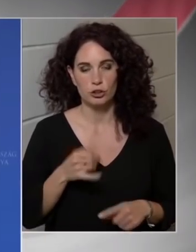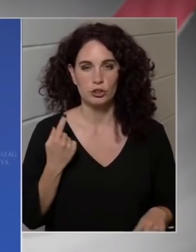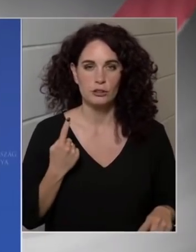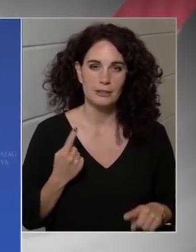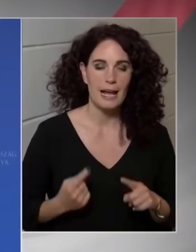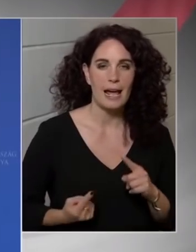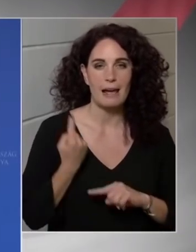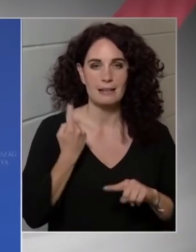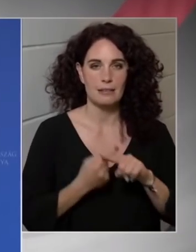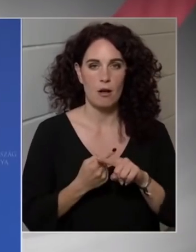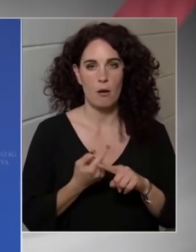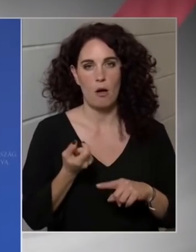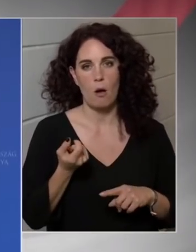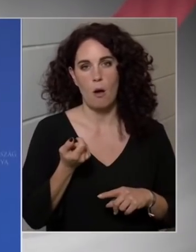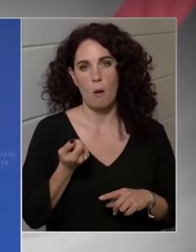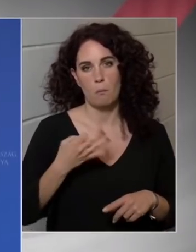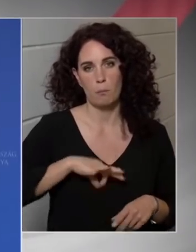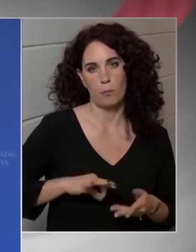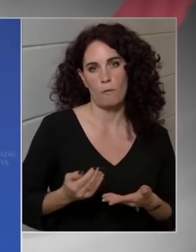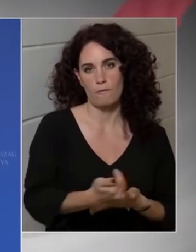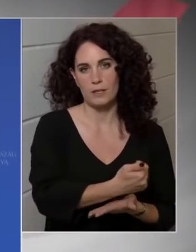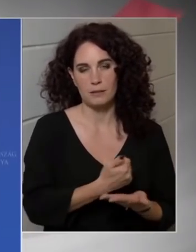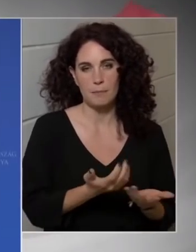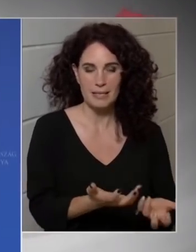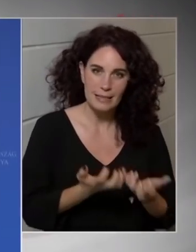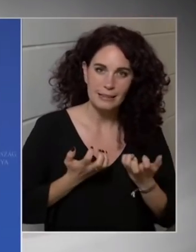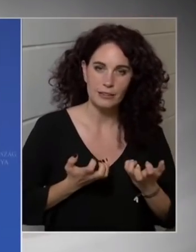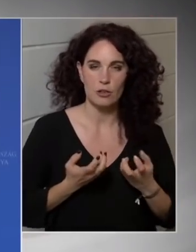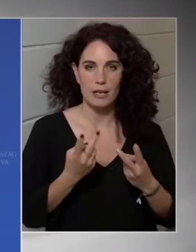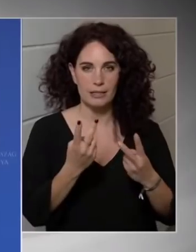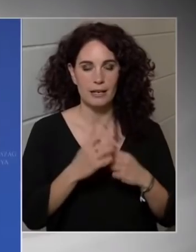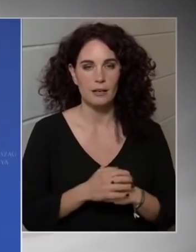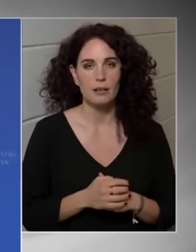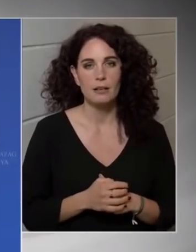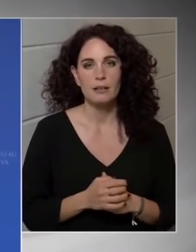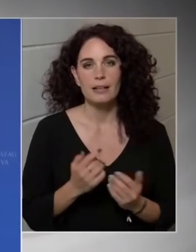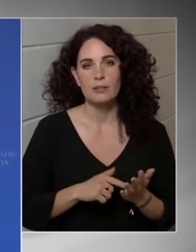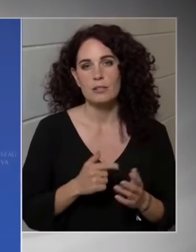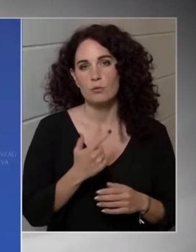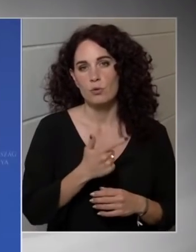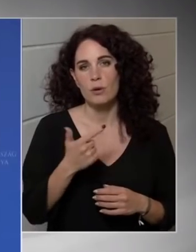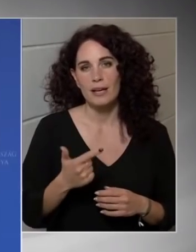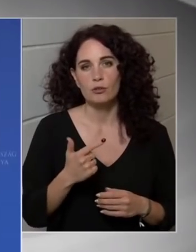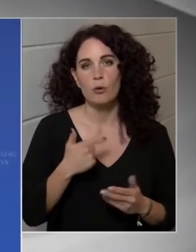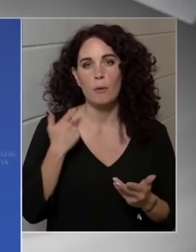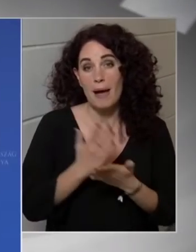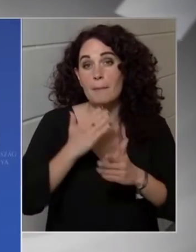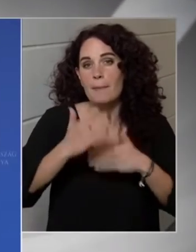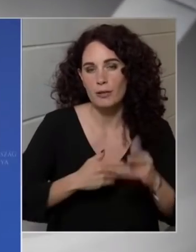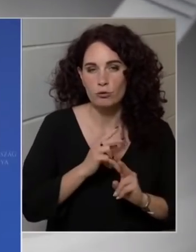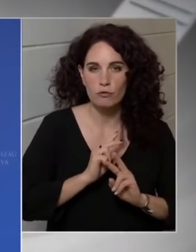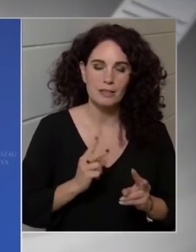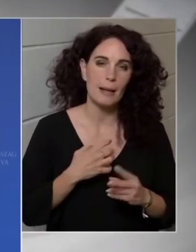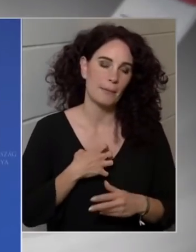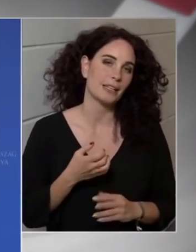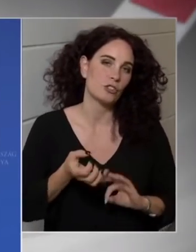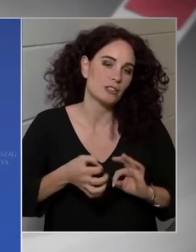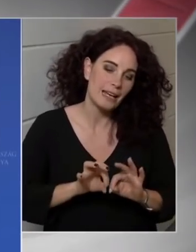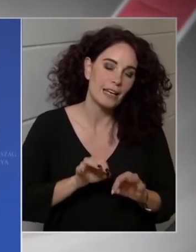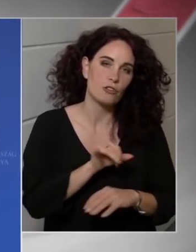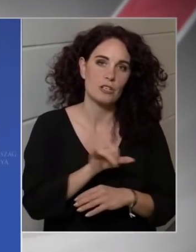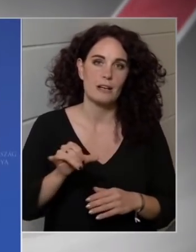beszedése a lényeg, és még egyszer 22 május ellenére a 22 teljes éves extra profitot szeretnénk beszedni.